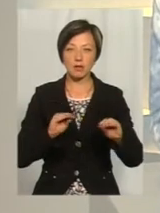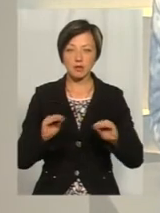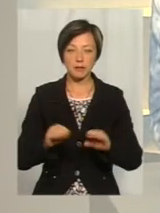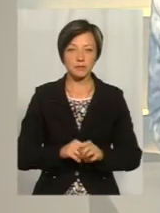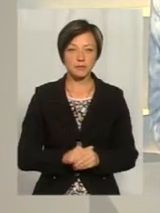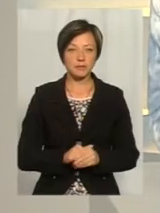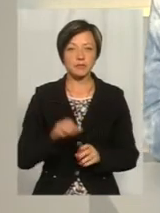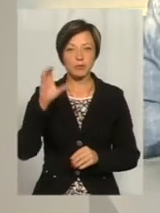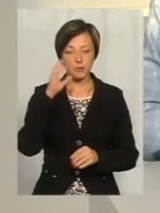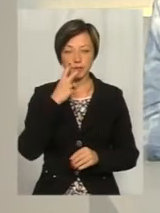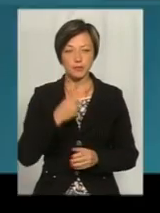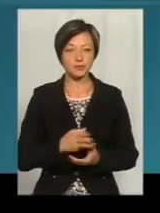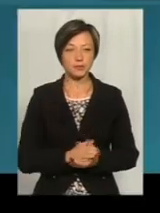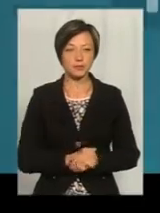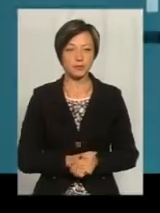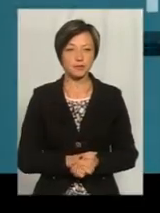Заїка. Давайте подивимось.